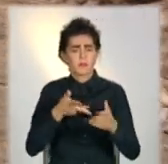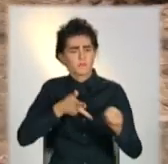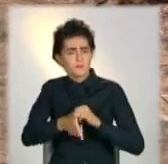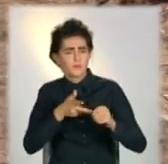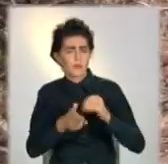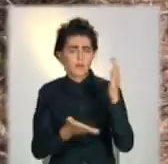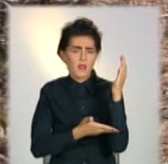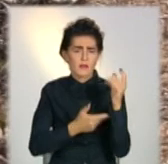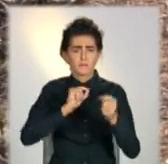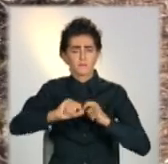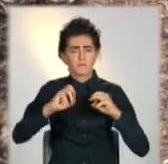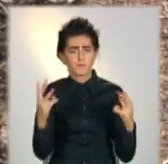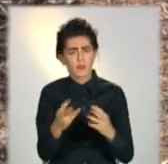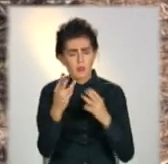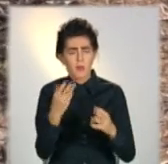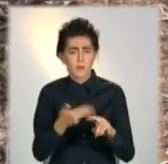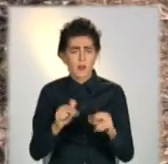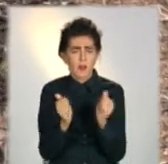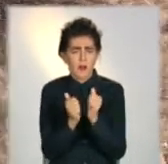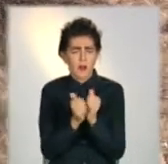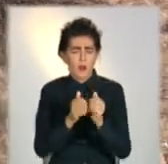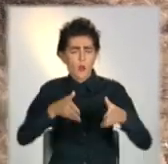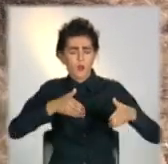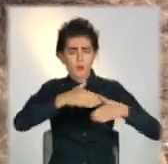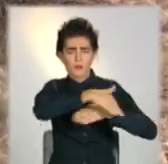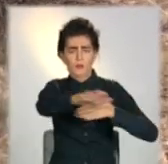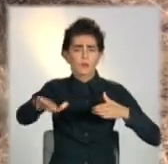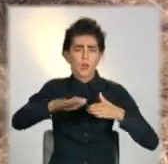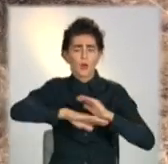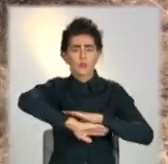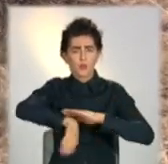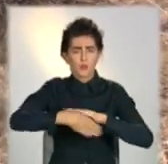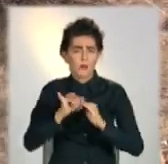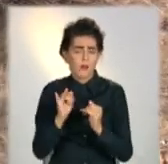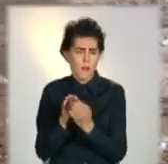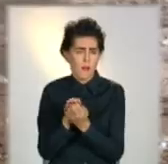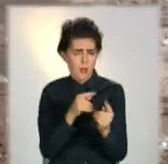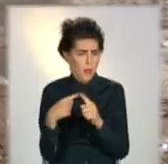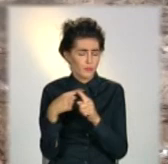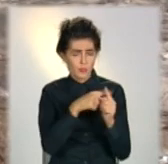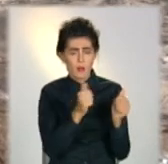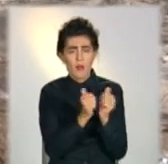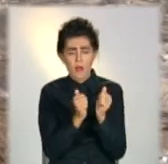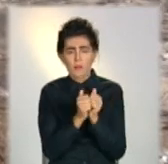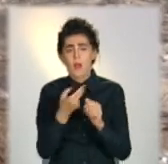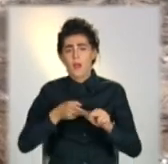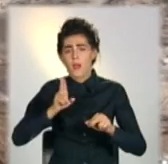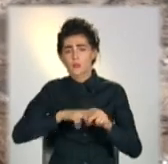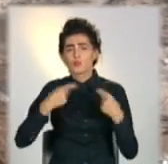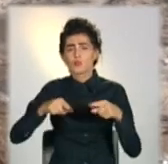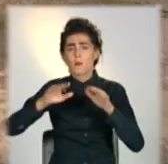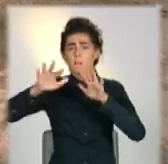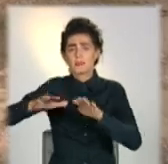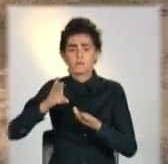а потім спалюють його. Відразу за городами людей – пустир і старе кладовище. А міське звалище відходів зовсім в іншому